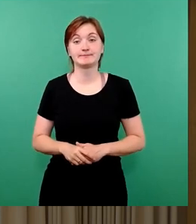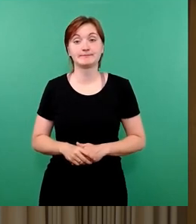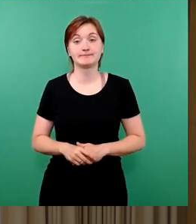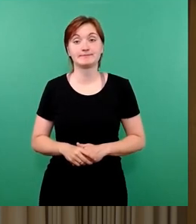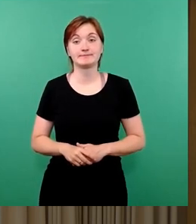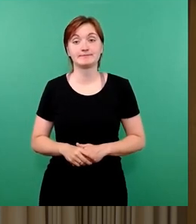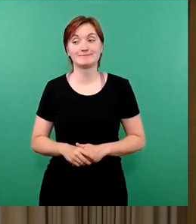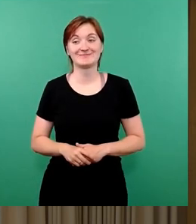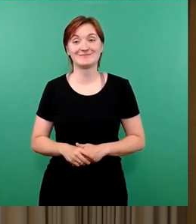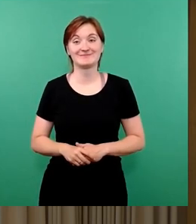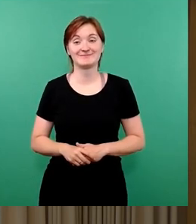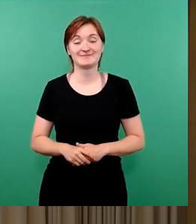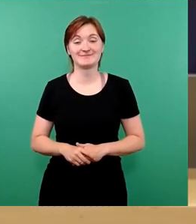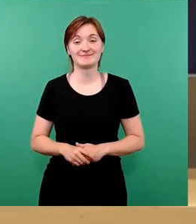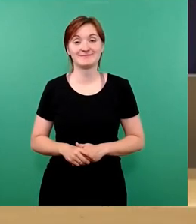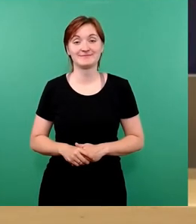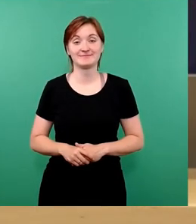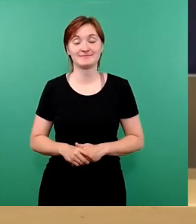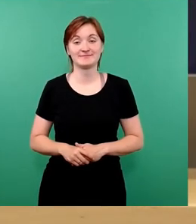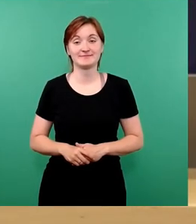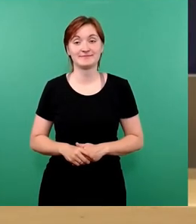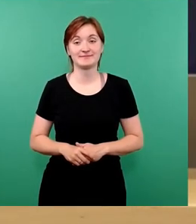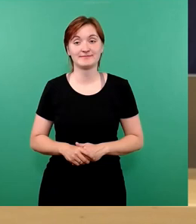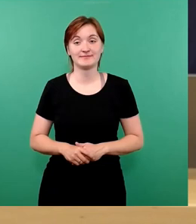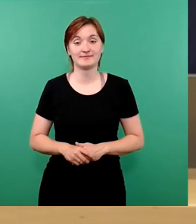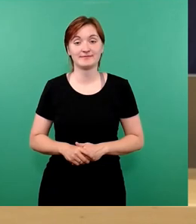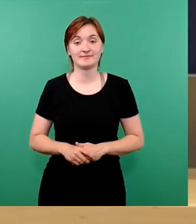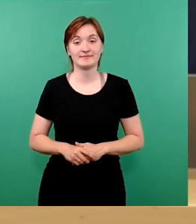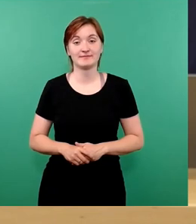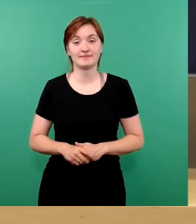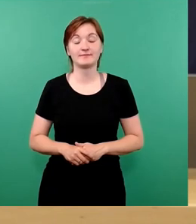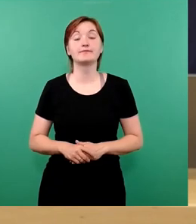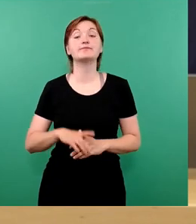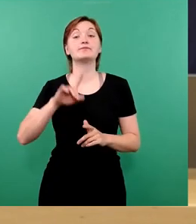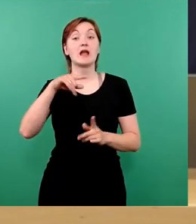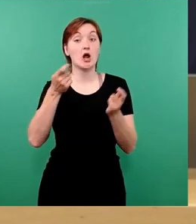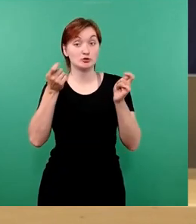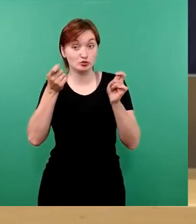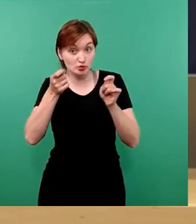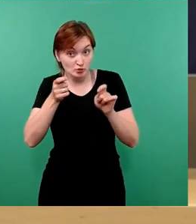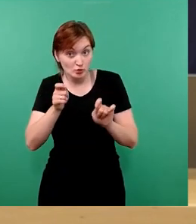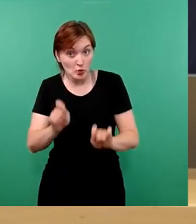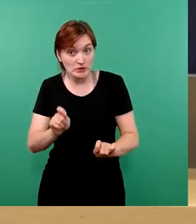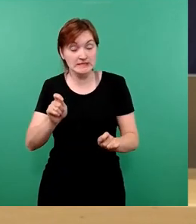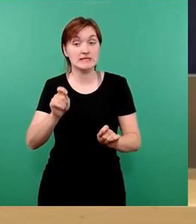Und dann kommen wir zur Schlussabstimmung.